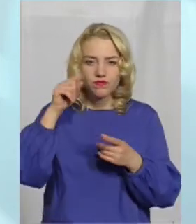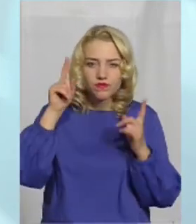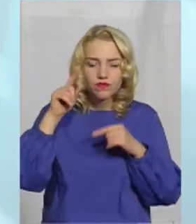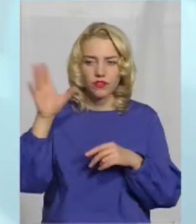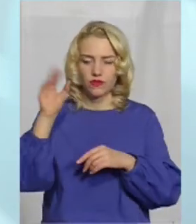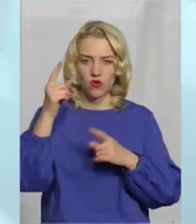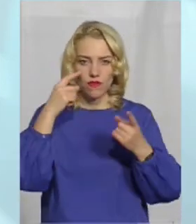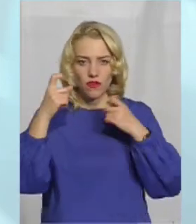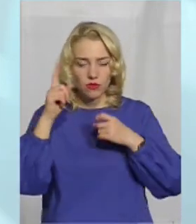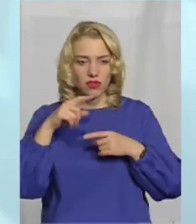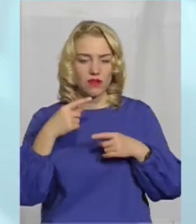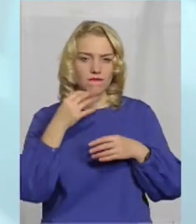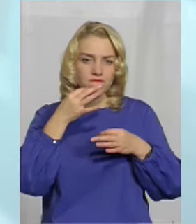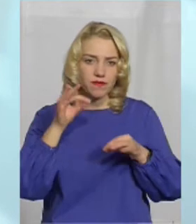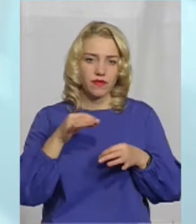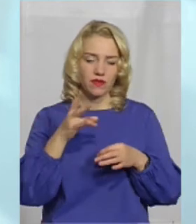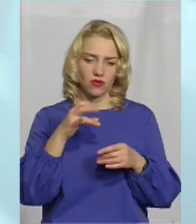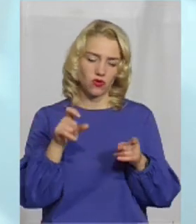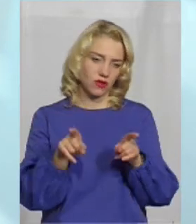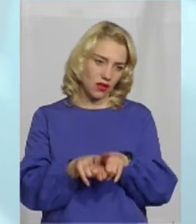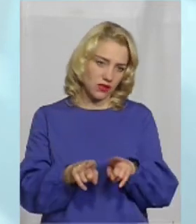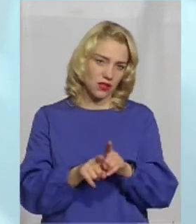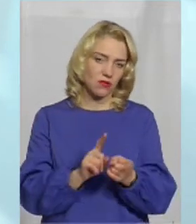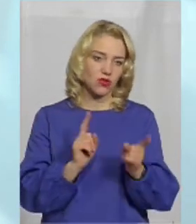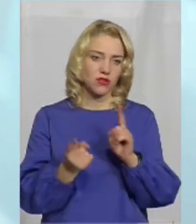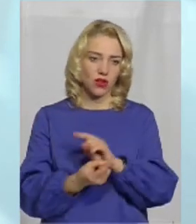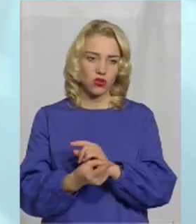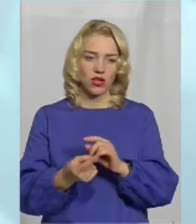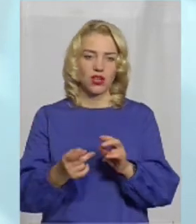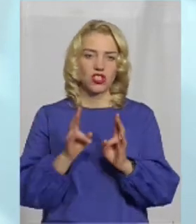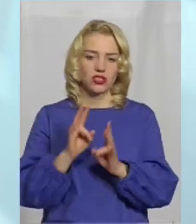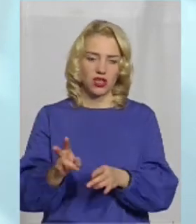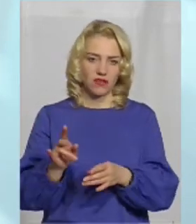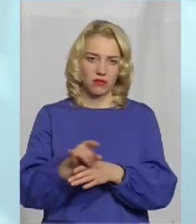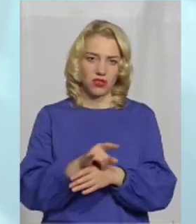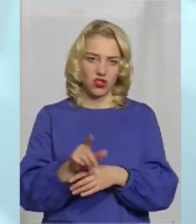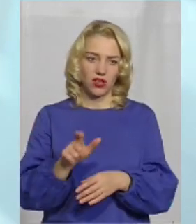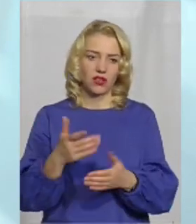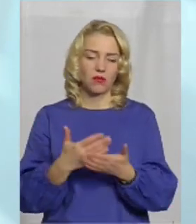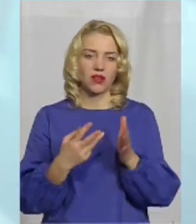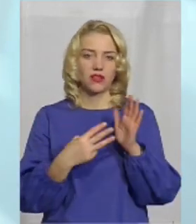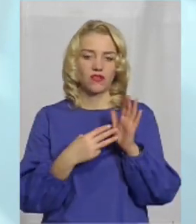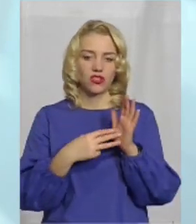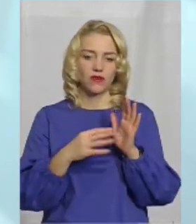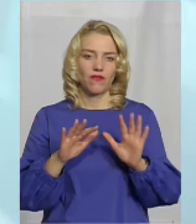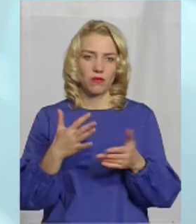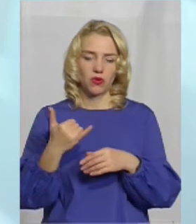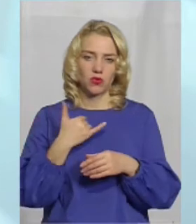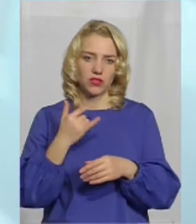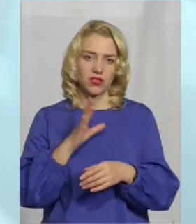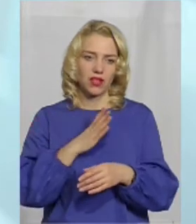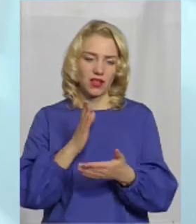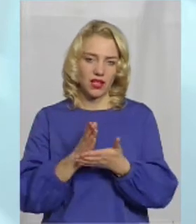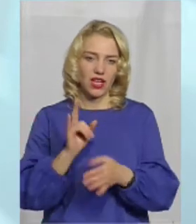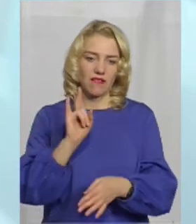інформаційному плані, але вони теж стають часто жертвами шахраїв. Ну, наприклад, в цьому році в нас є 8 випадків шахраїв,